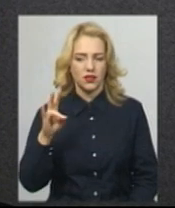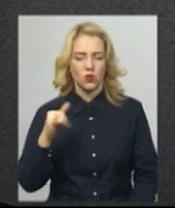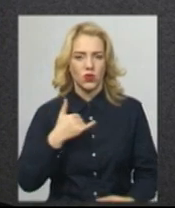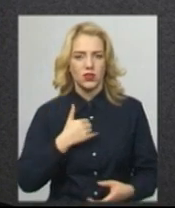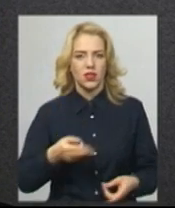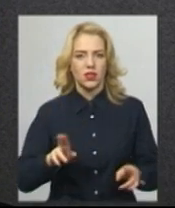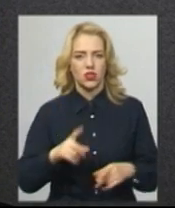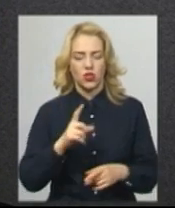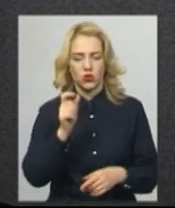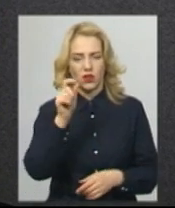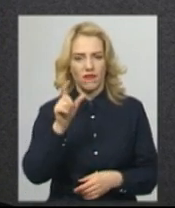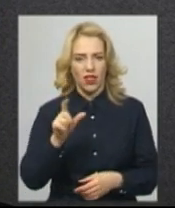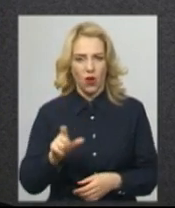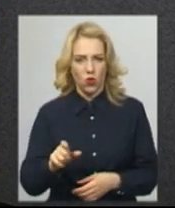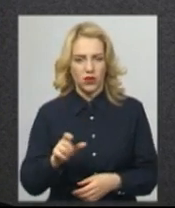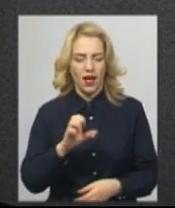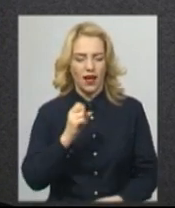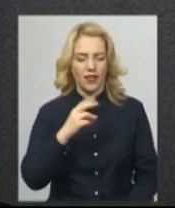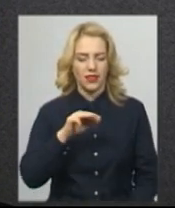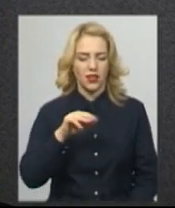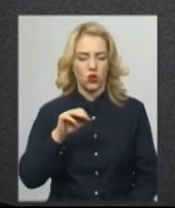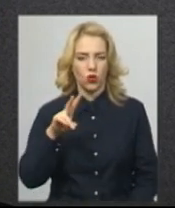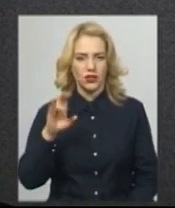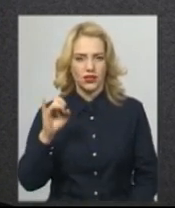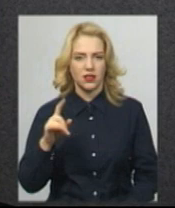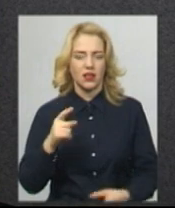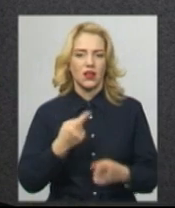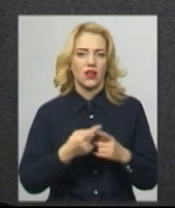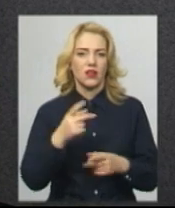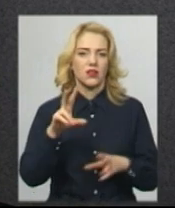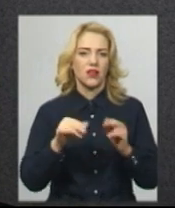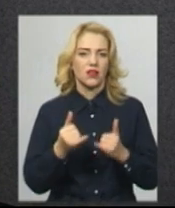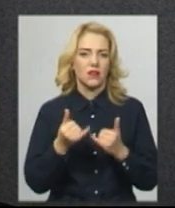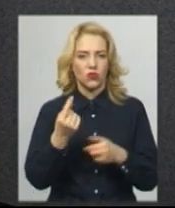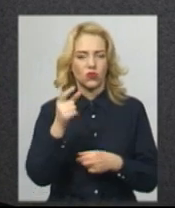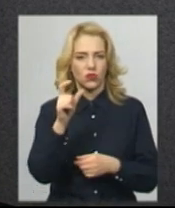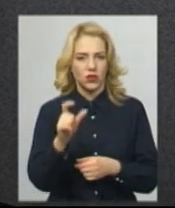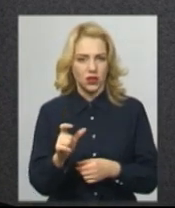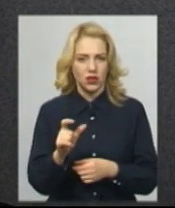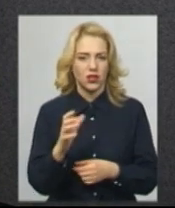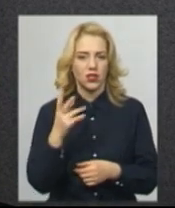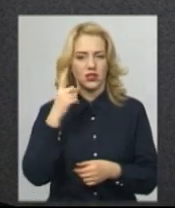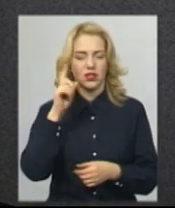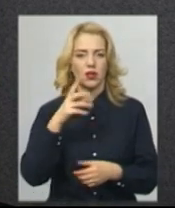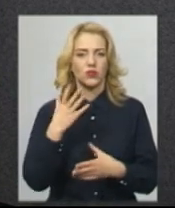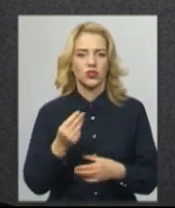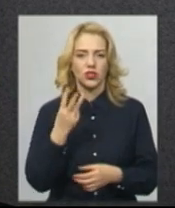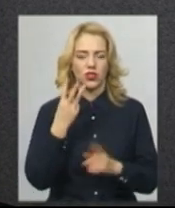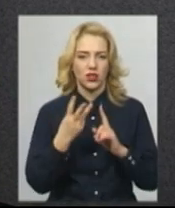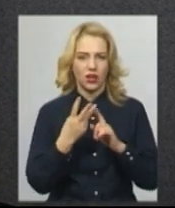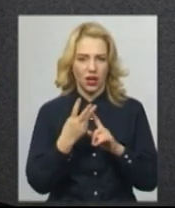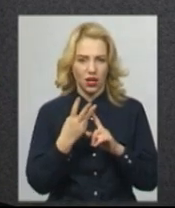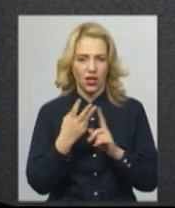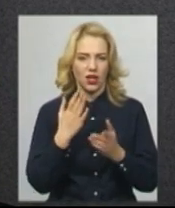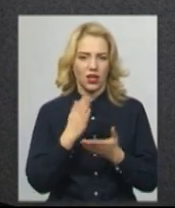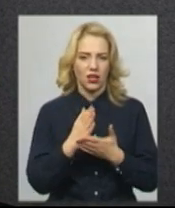антитоксину, один флакон розрахований на одну людину. І ми знаємо, що три флакони ще є на